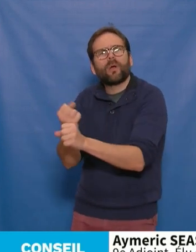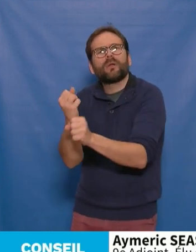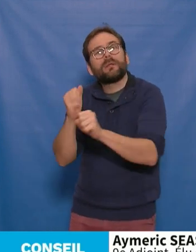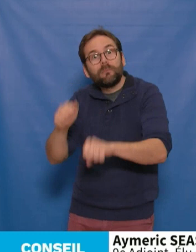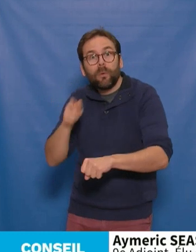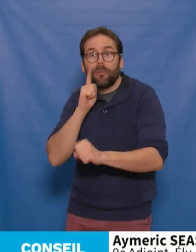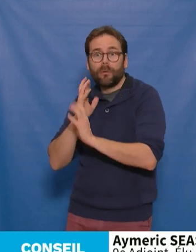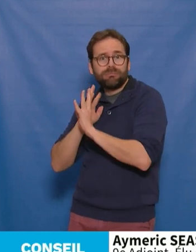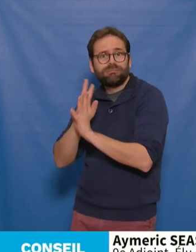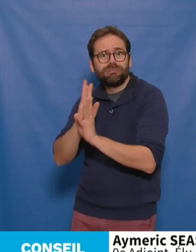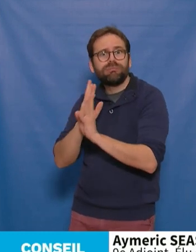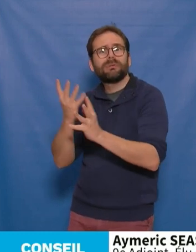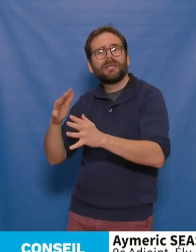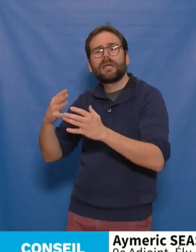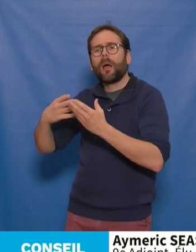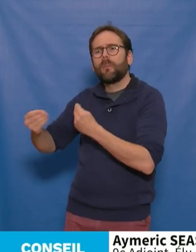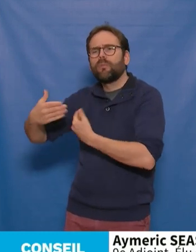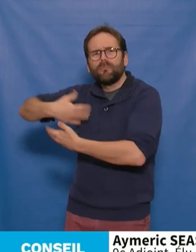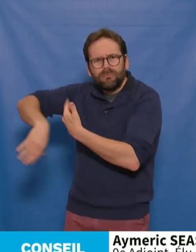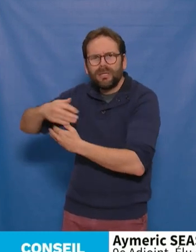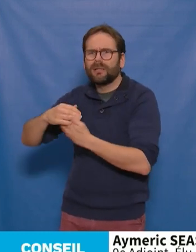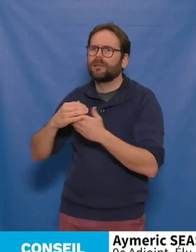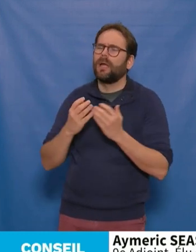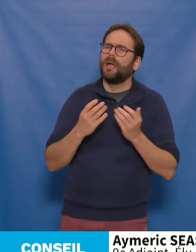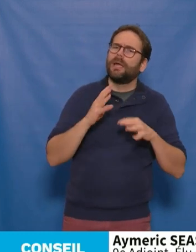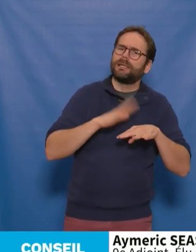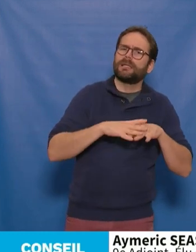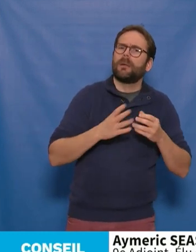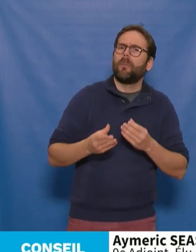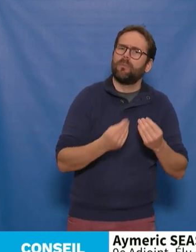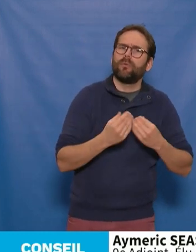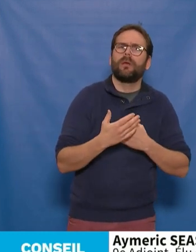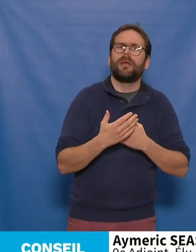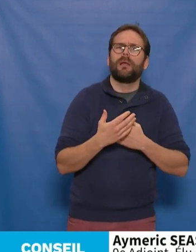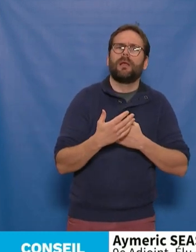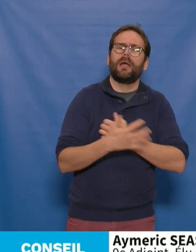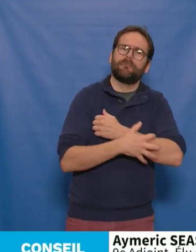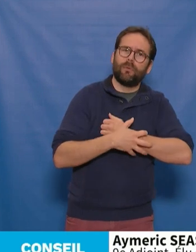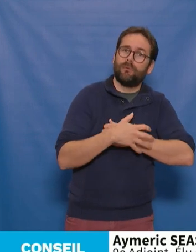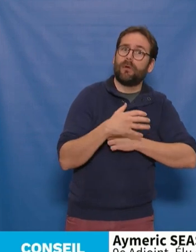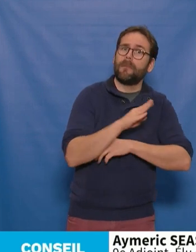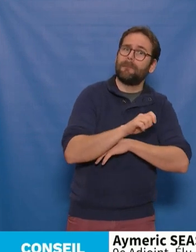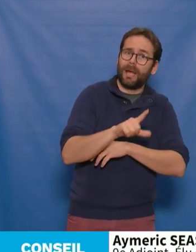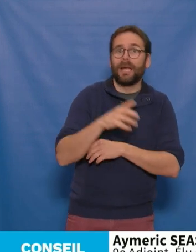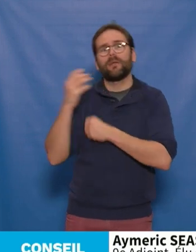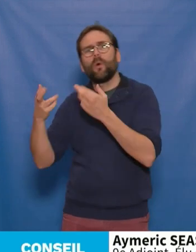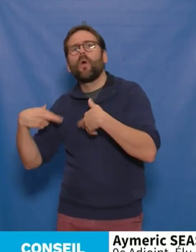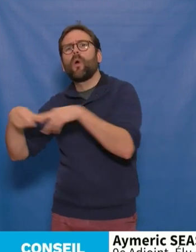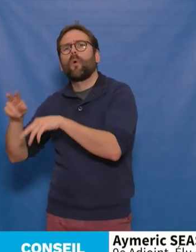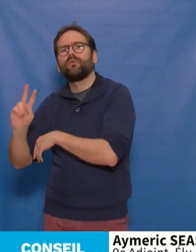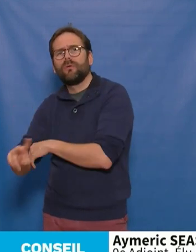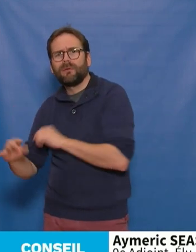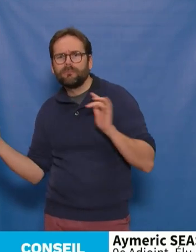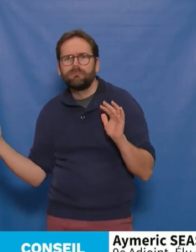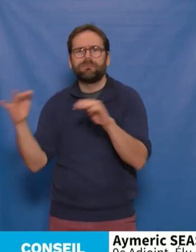en nombre des populations mixtes qu'elles viennent du quartier populaire du Braille ou d'un peu plus loin sur la route de Vannes. Ces projets,